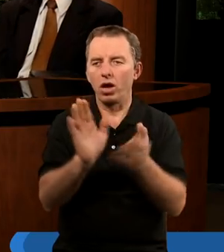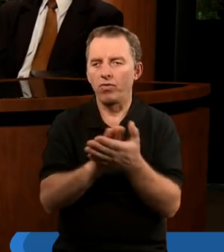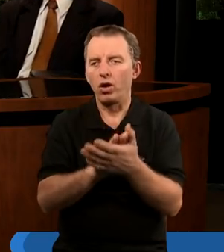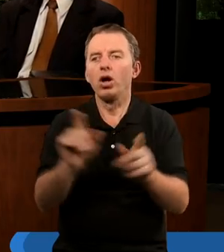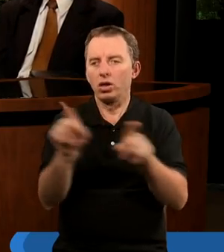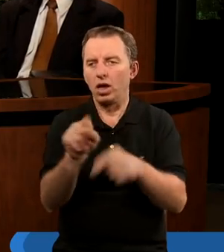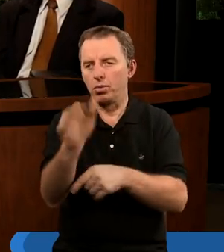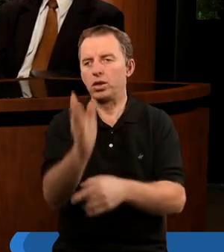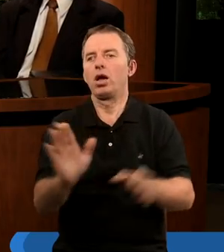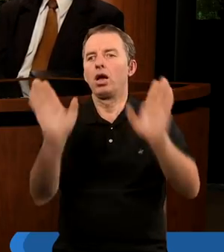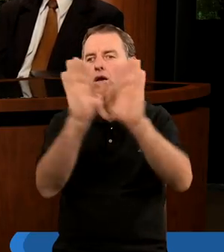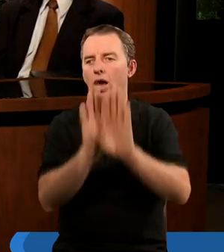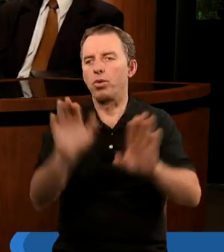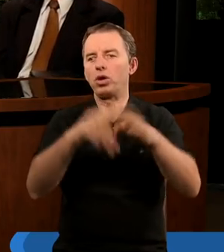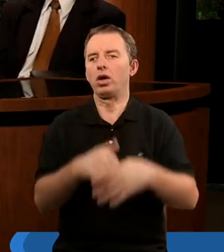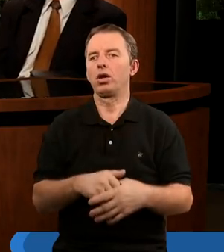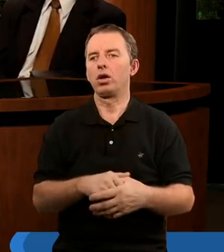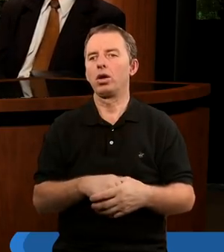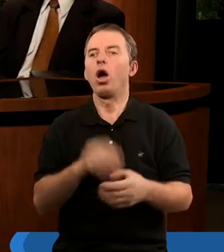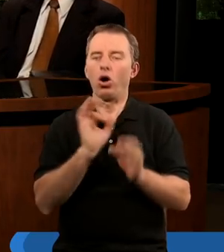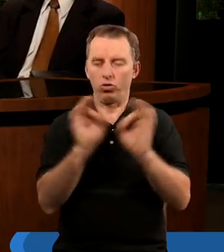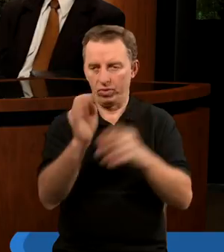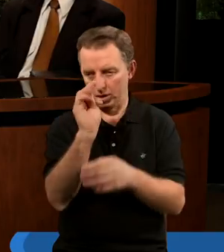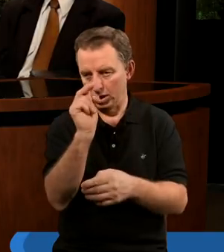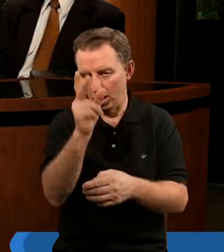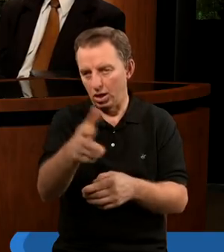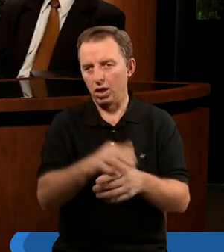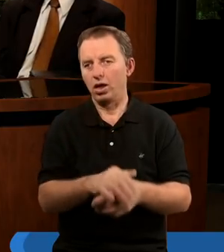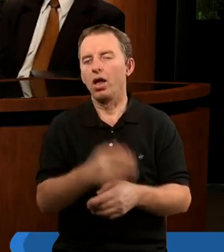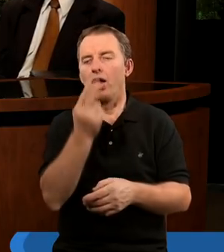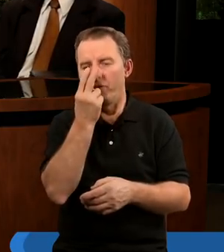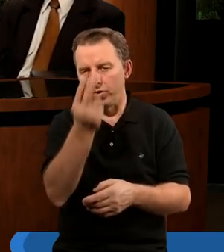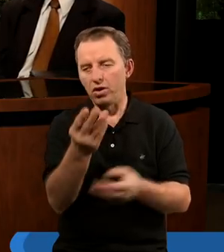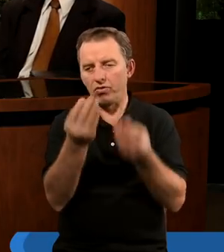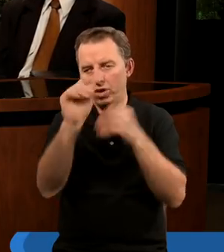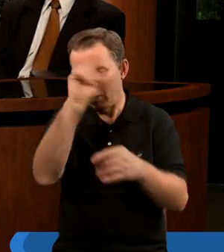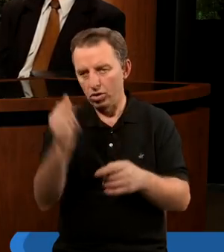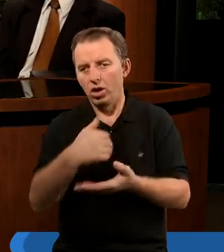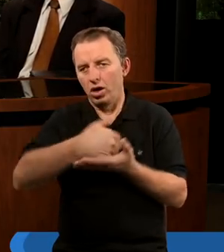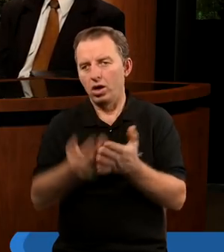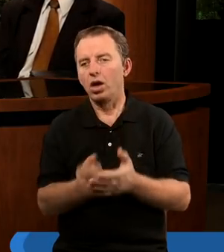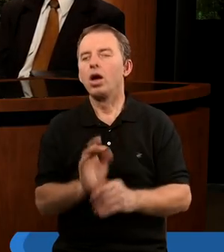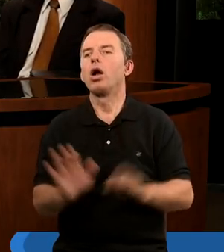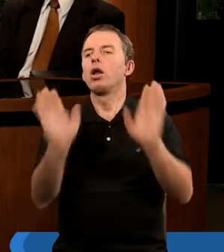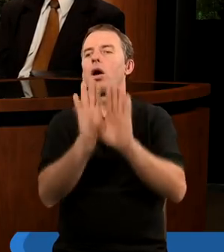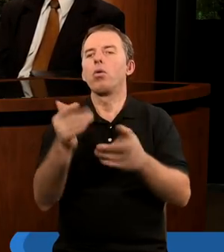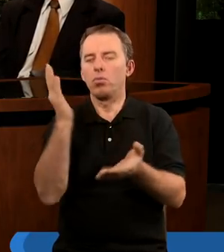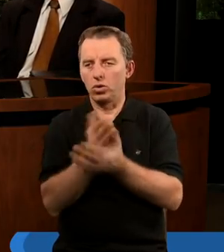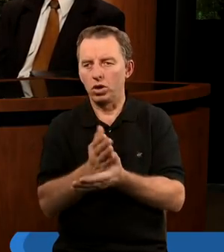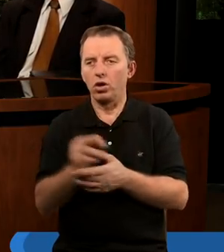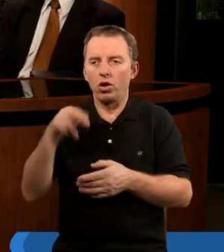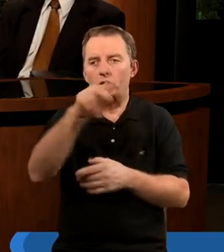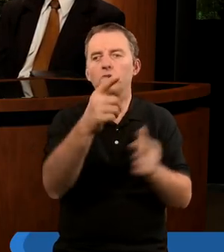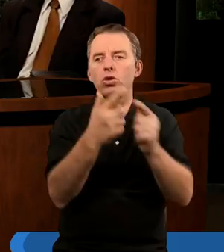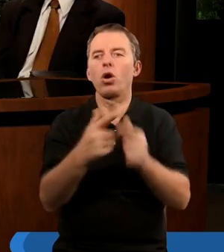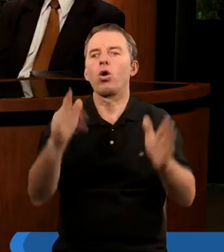Mu chwałę. Czy to też będzie nabożeństwo? Oczywiście, że tak. No widzicie, większość ludzi w naszym kraju myśli, że na nabożeństwa można chyba